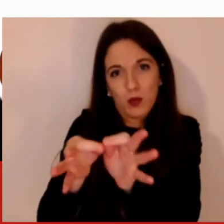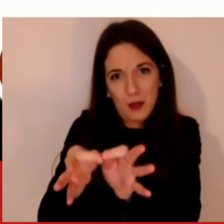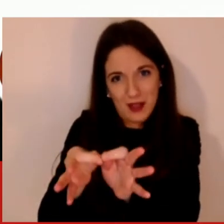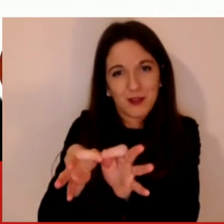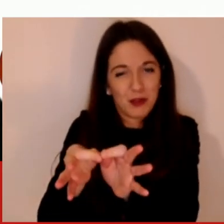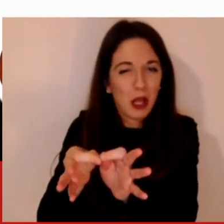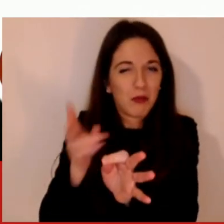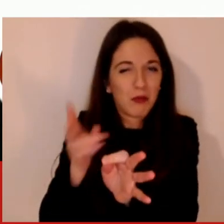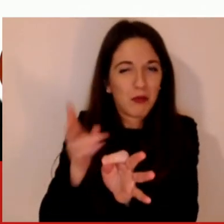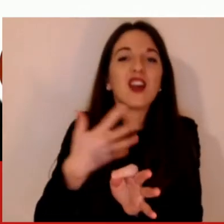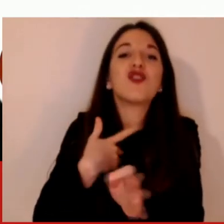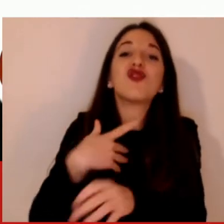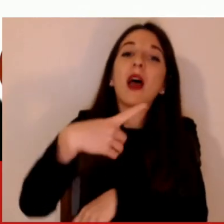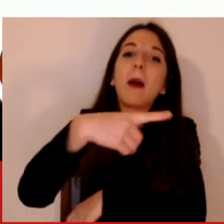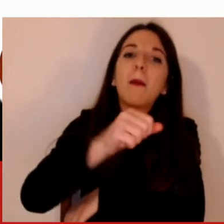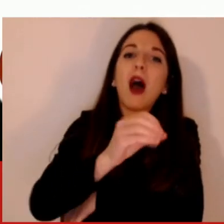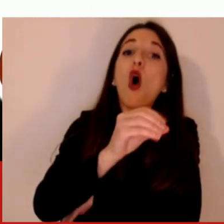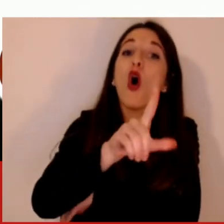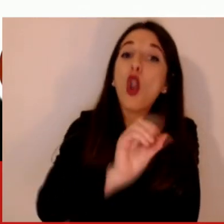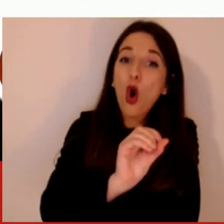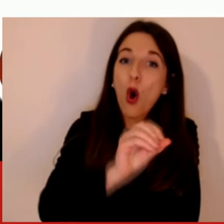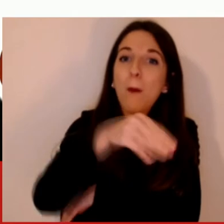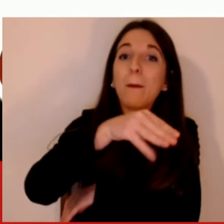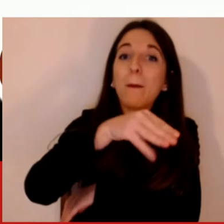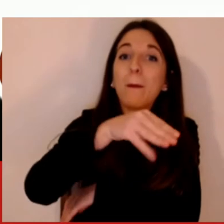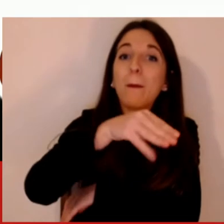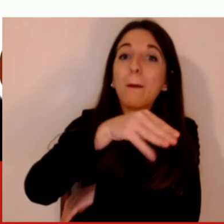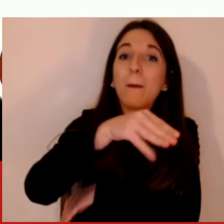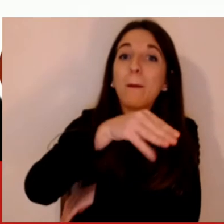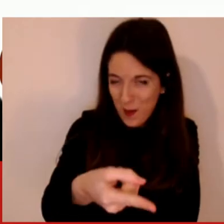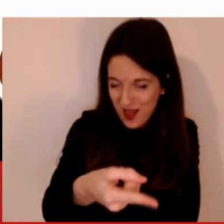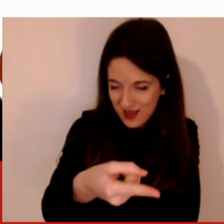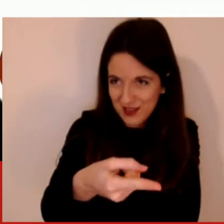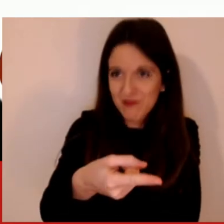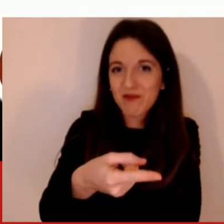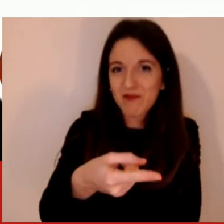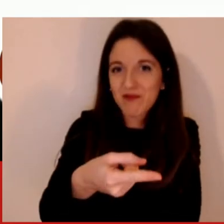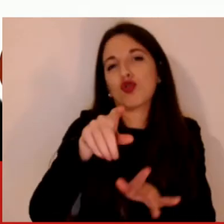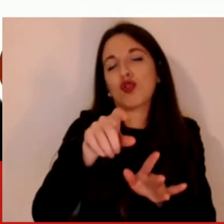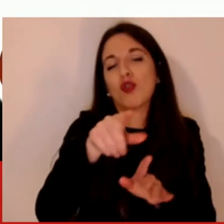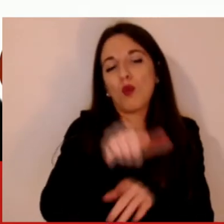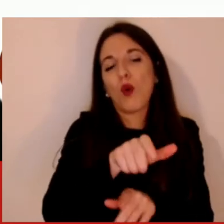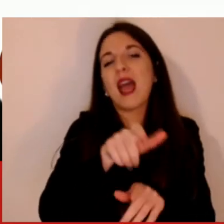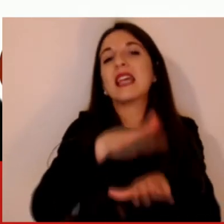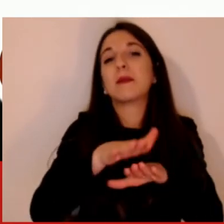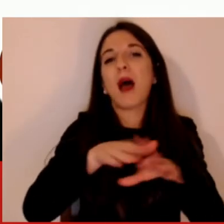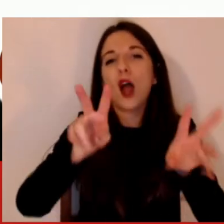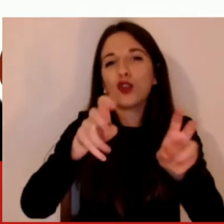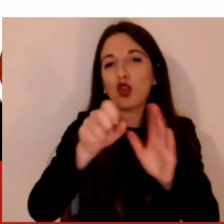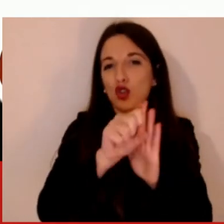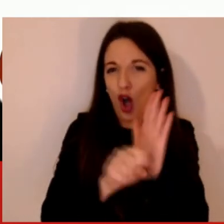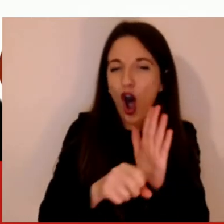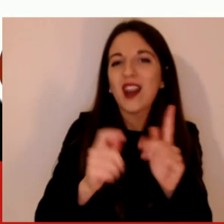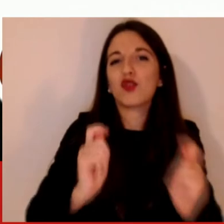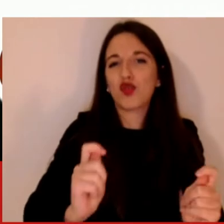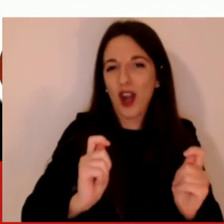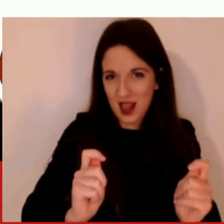Paolo Mieli, penso domani, che tutti noi conosciamo, storico, giornalista, che ci sarà sicuramente un punto di vista molto molto